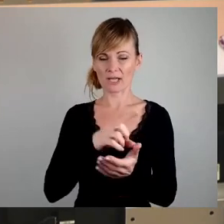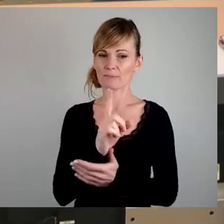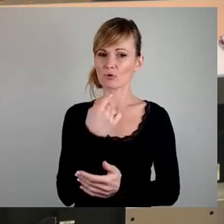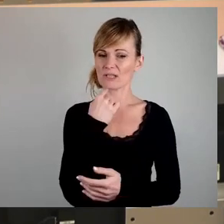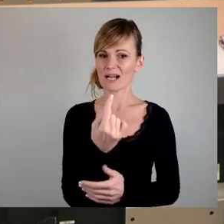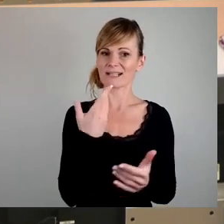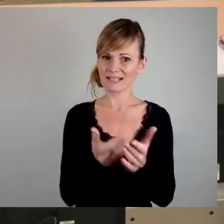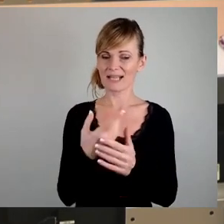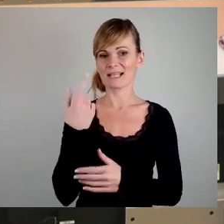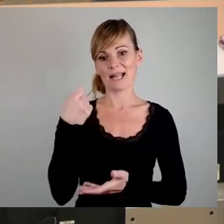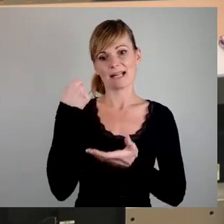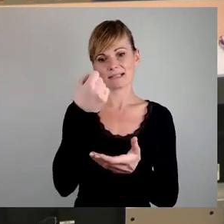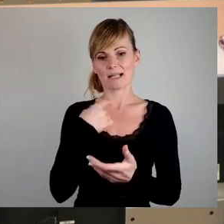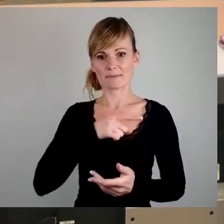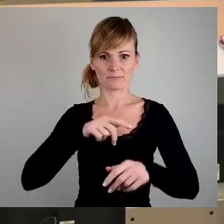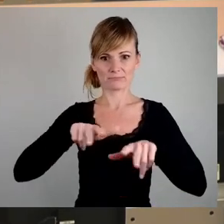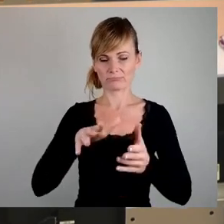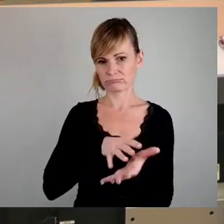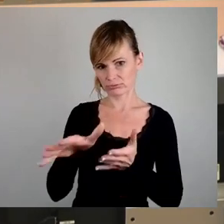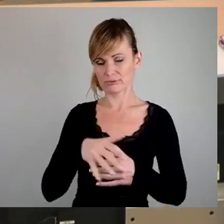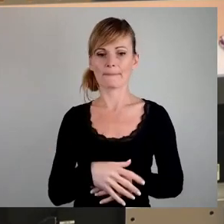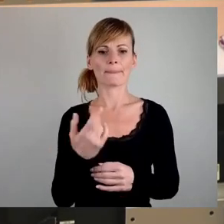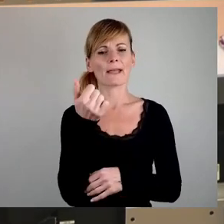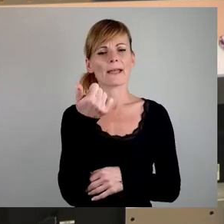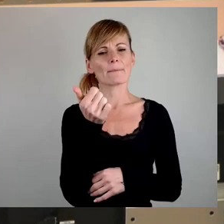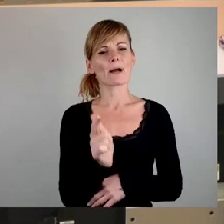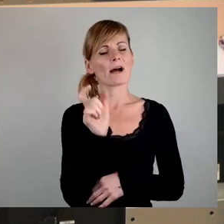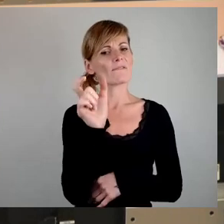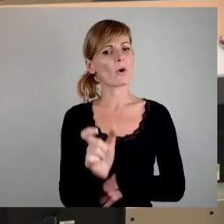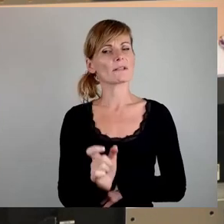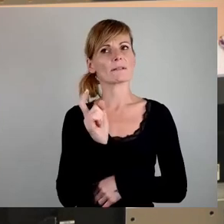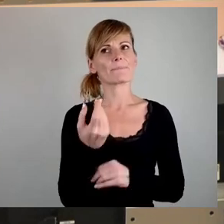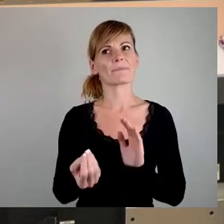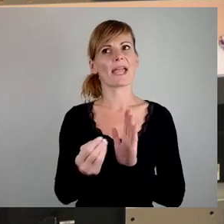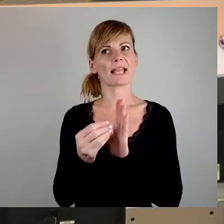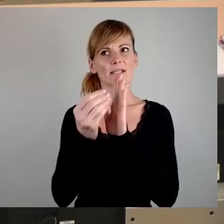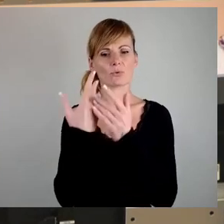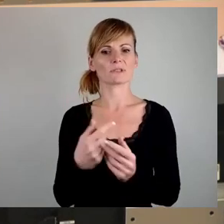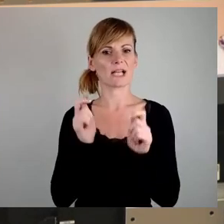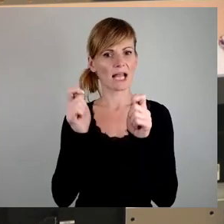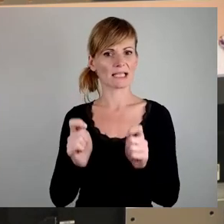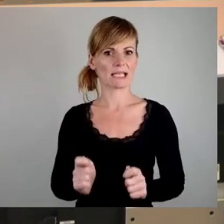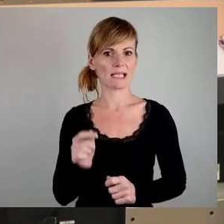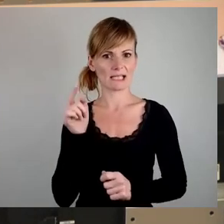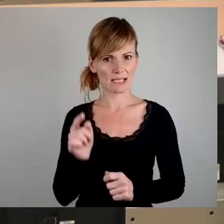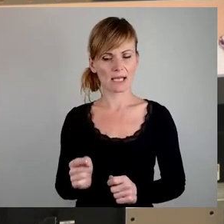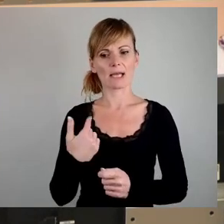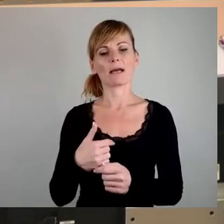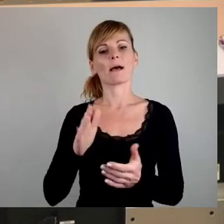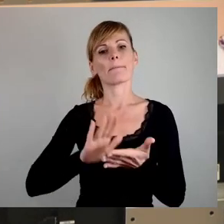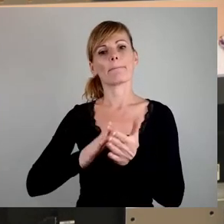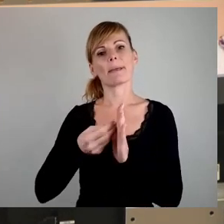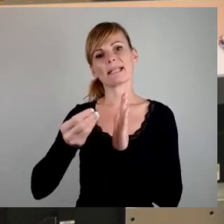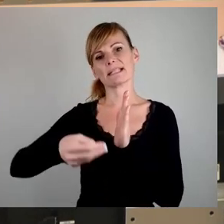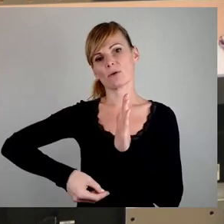Geld in die Hand. Noch ein paar Worte zu den Ergänzungsanträgen zur Petition. Wir verstehen das Anliegen, wir